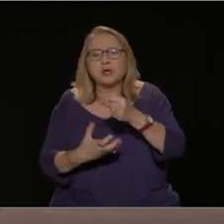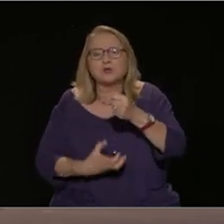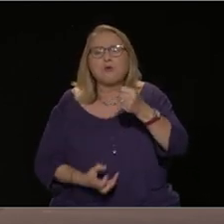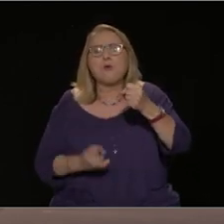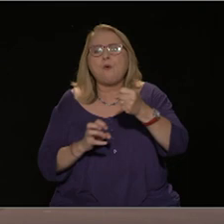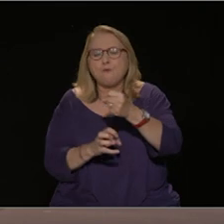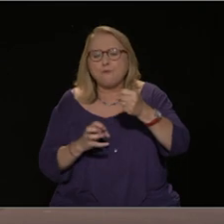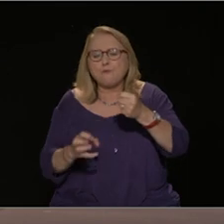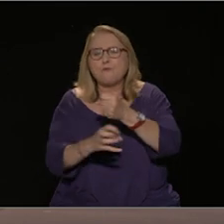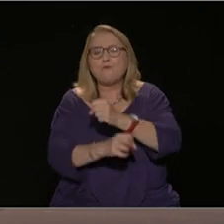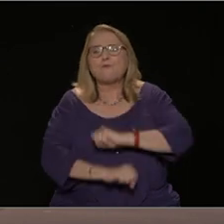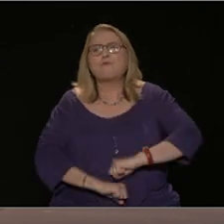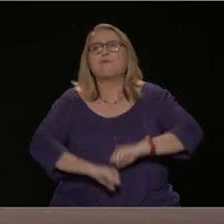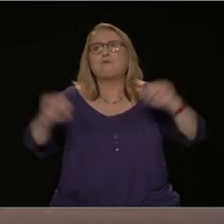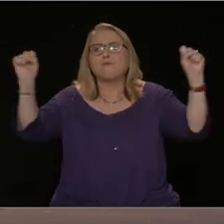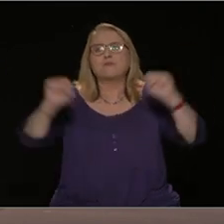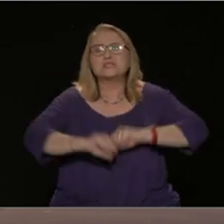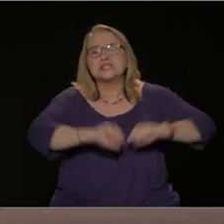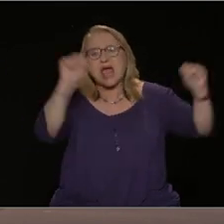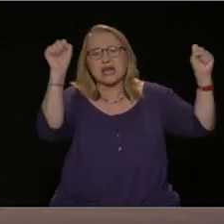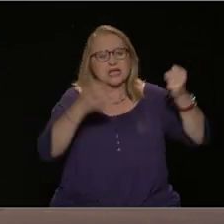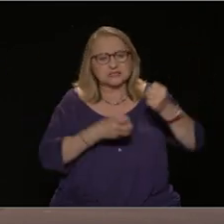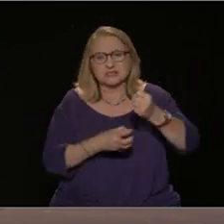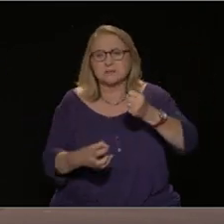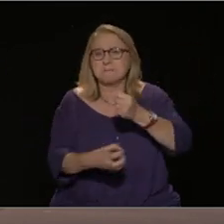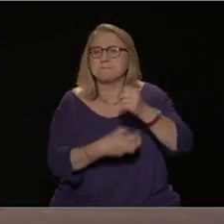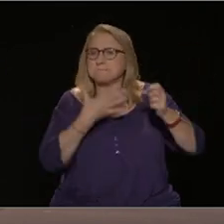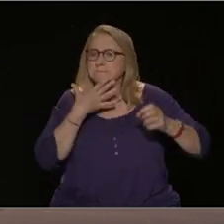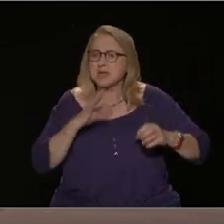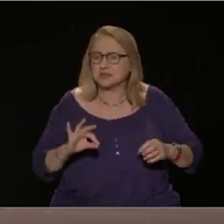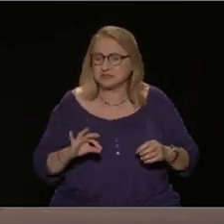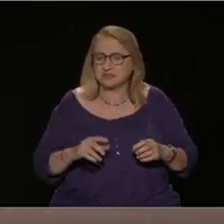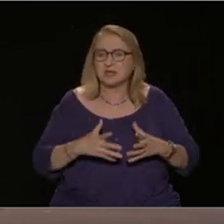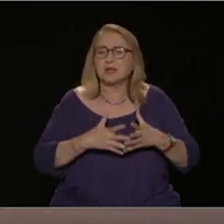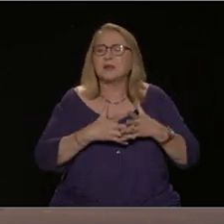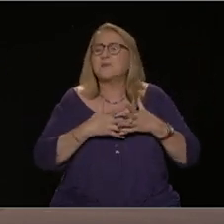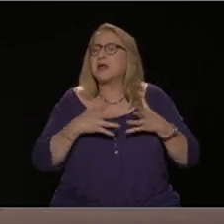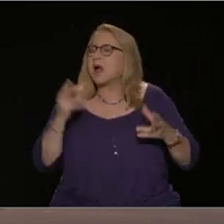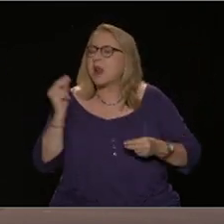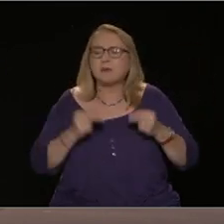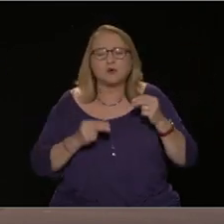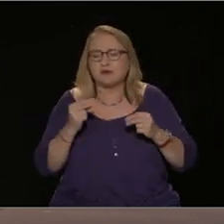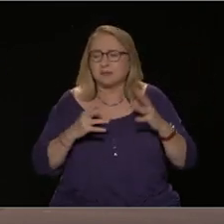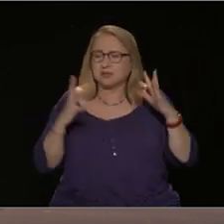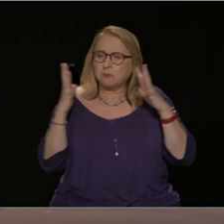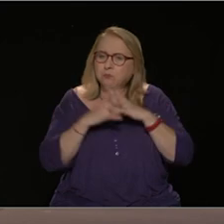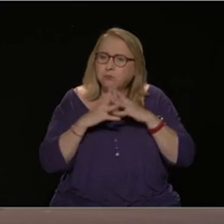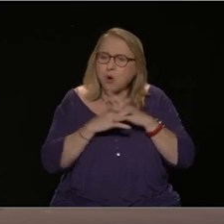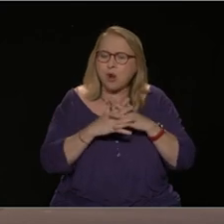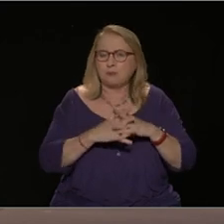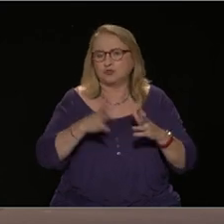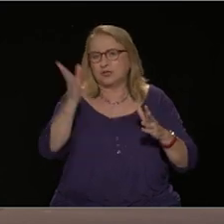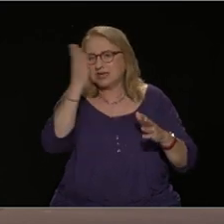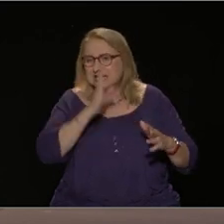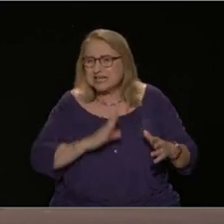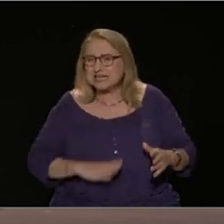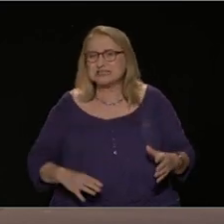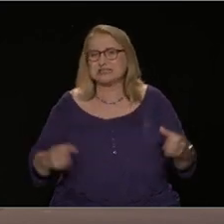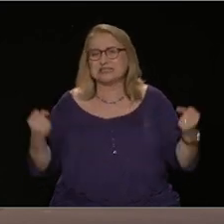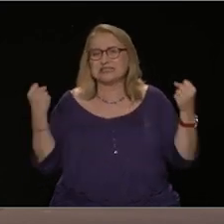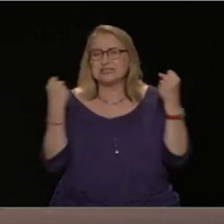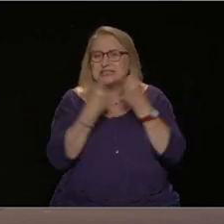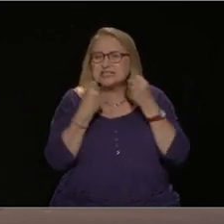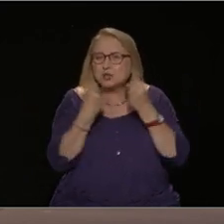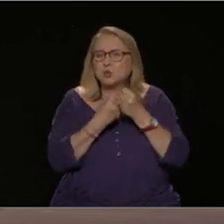οικονομίας. Ποια είναι τα τεράστια προβλήματα, ο πόλεμος, οι κρίσεις, οι συγκρούσεις τα οποία θα εκδηλωθούν σφοδρά.